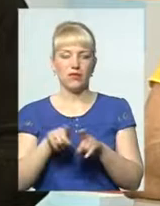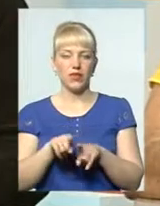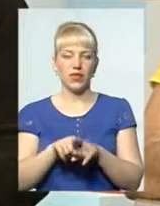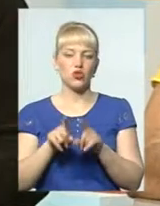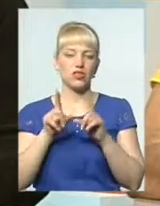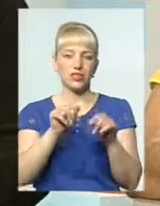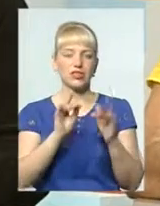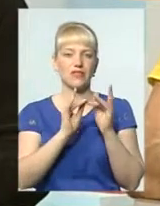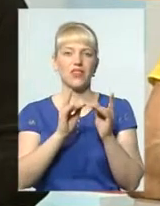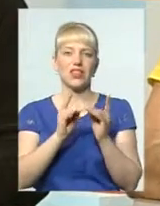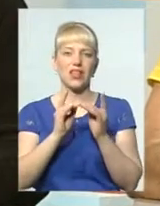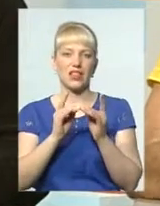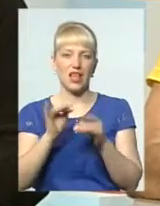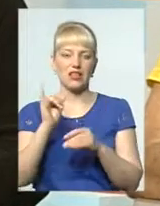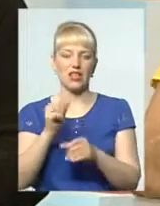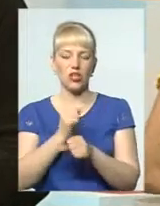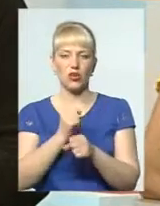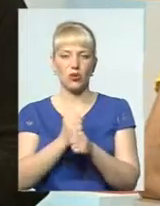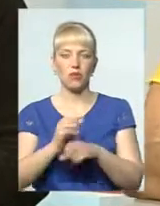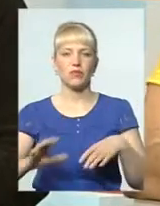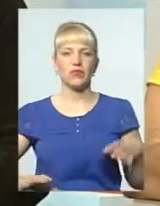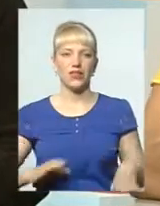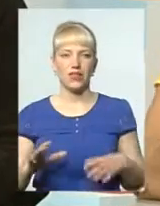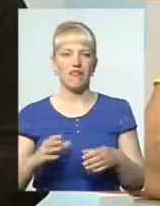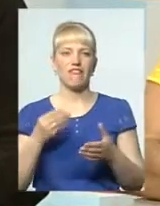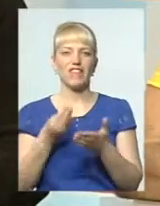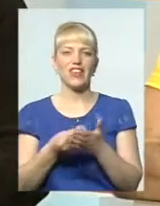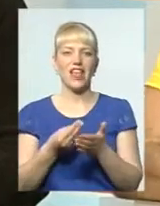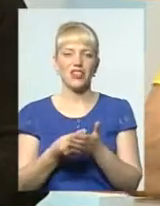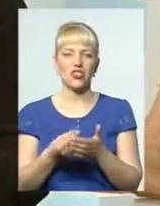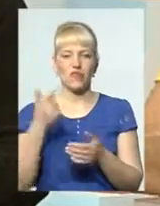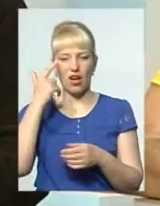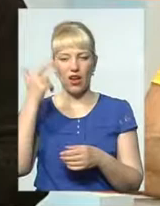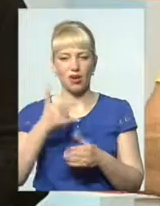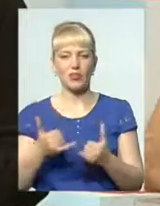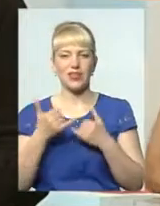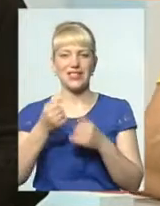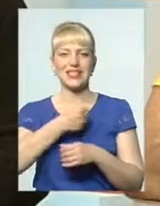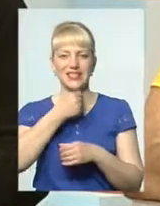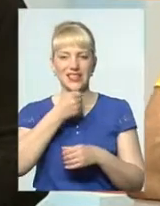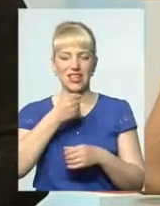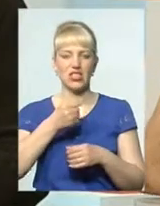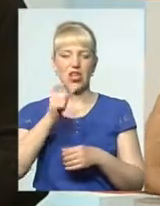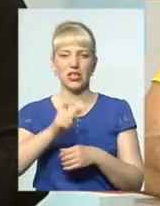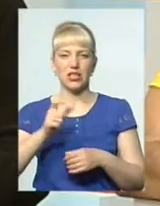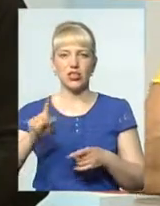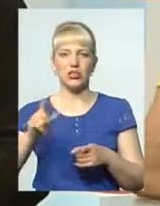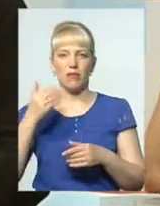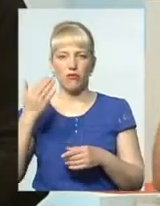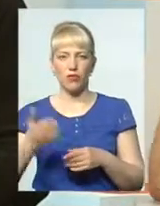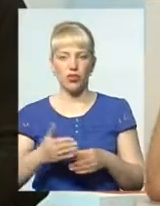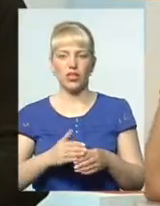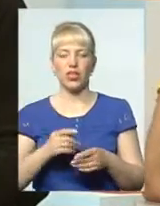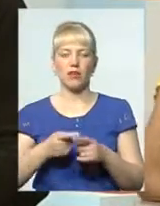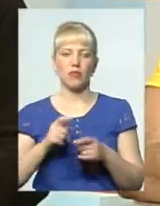інтернати, робимо серію тренінгів фінансова грамотність для старших власників, щоб вони повинували свій бюджет, щоб вони могли